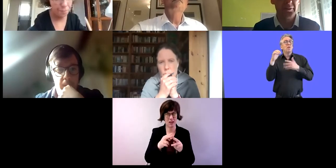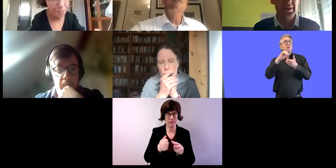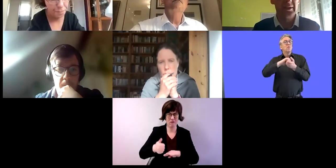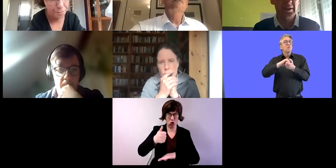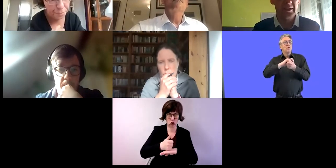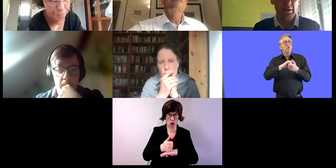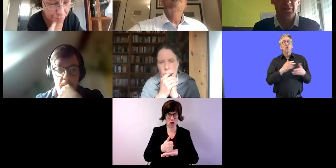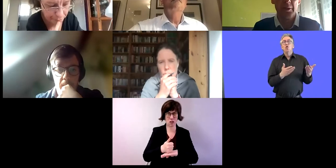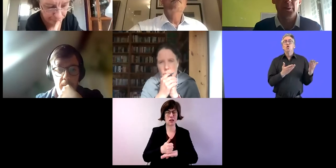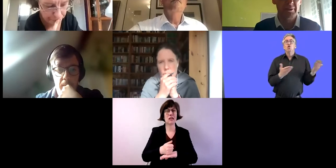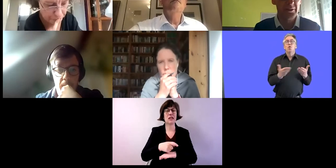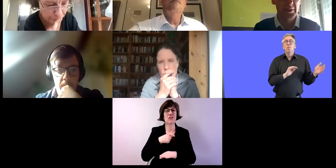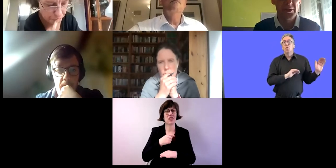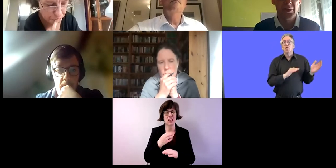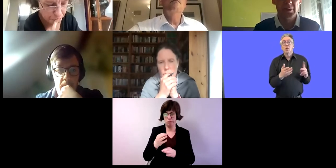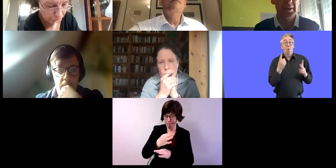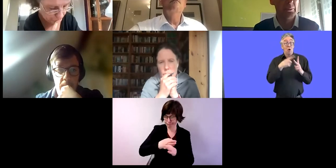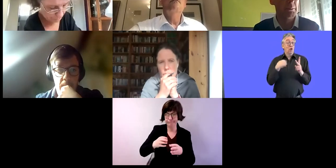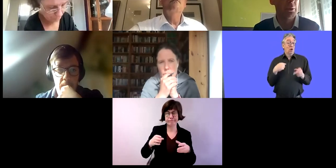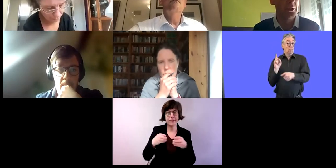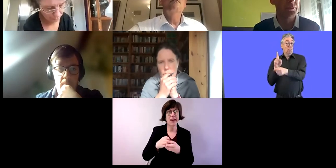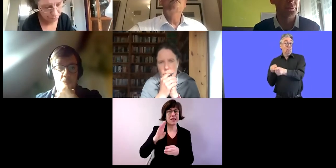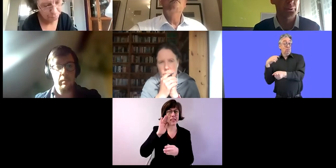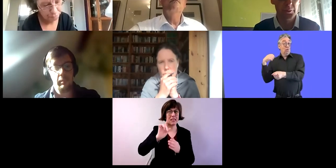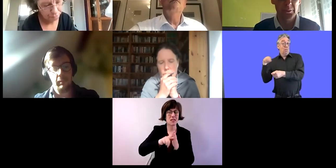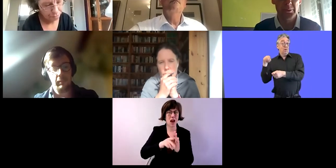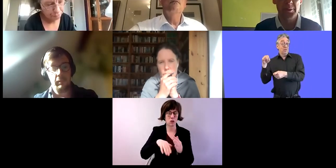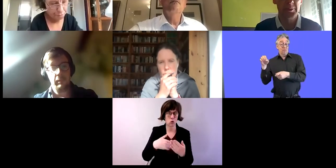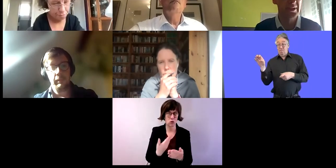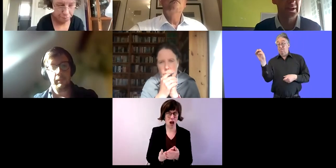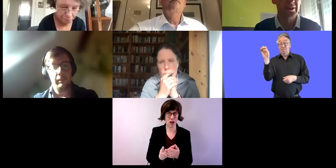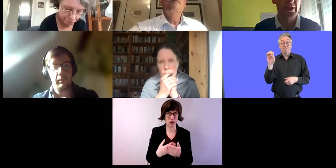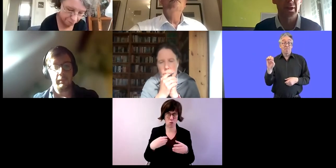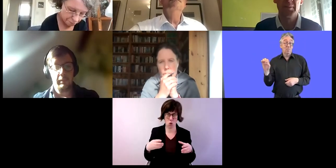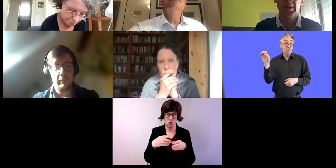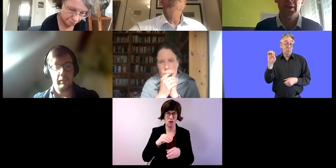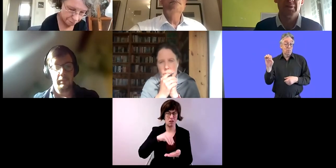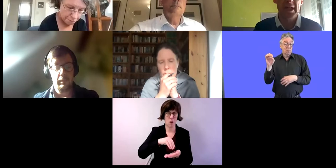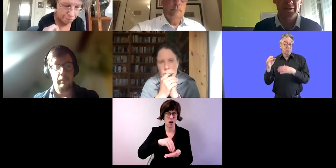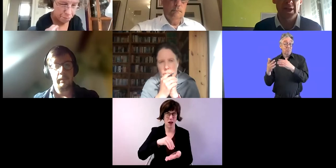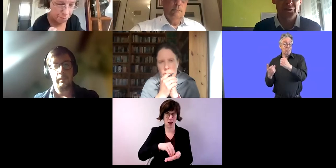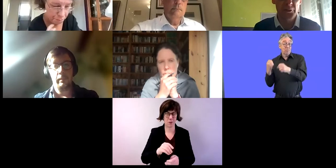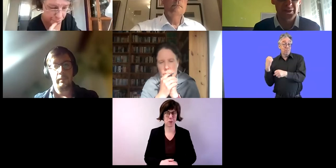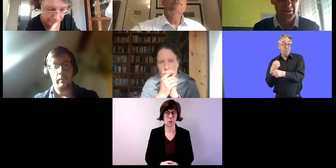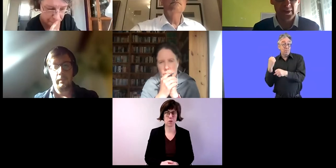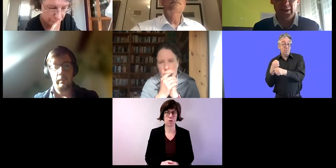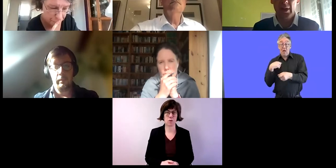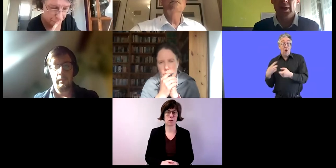der Föderation der Dienstleistungsanbieter. und